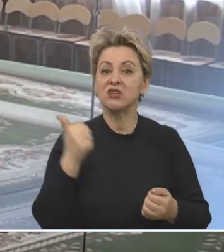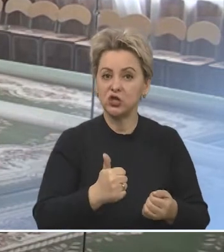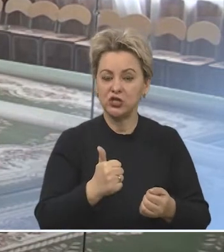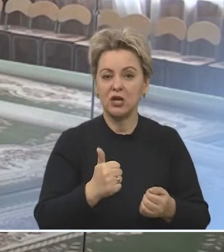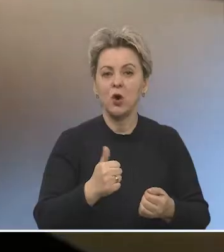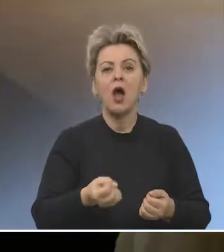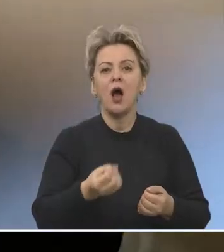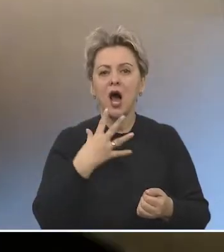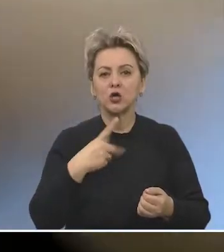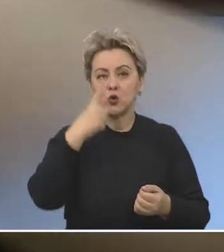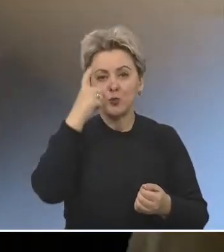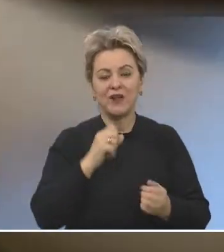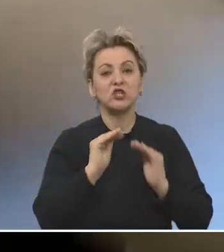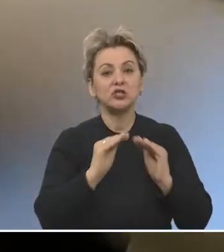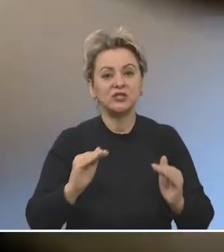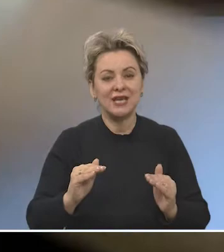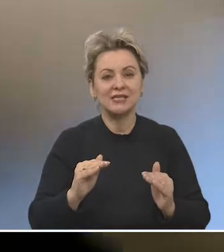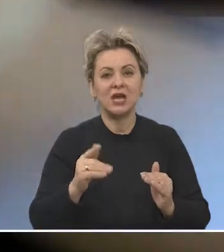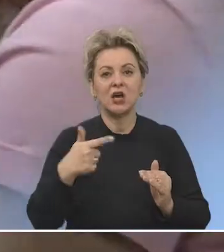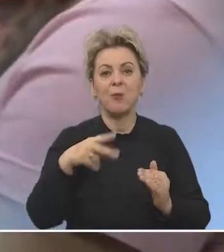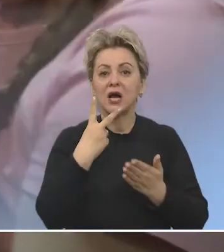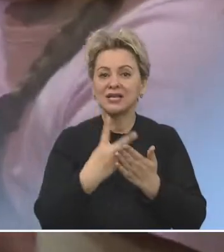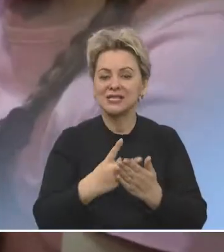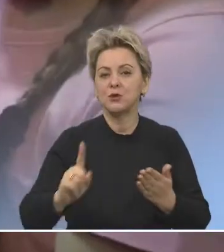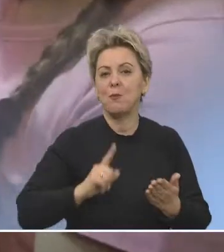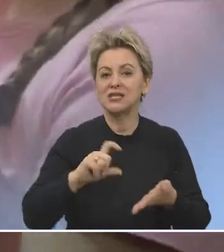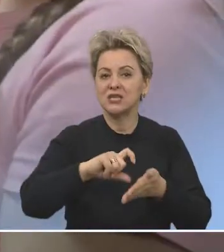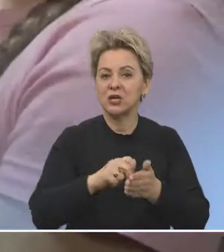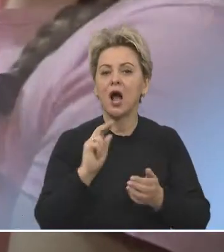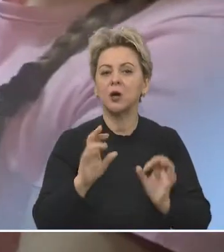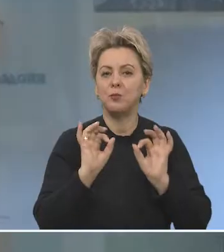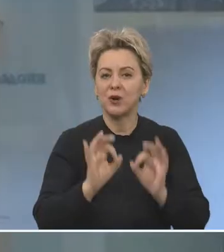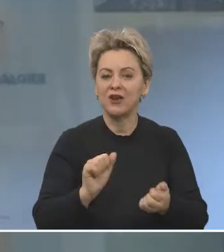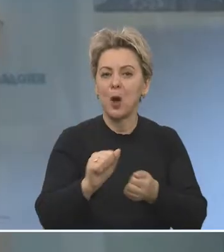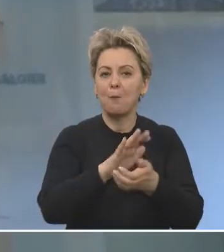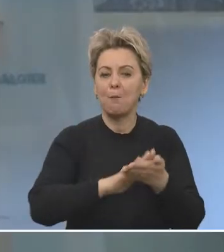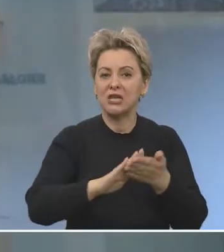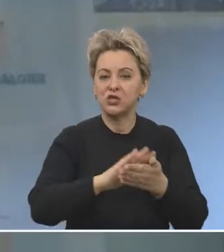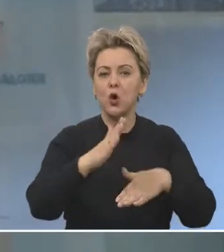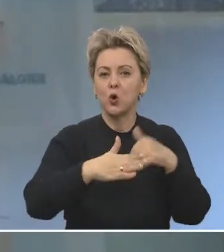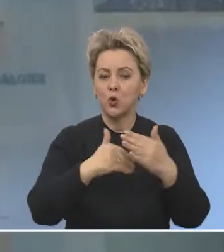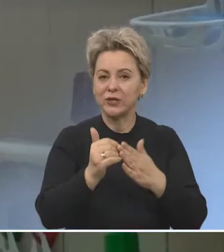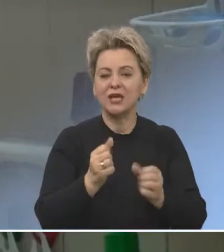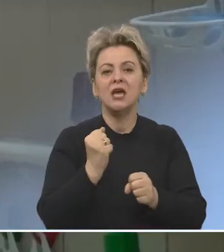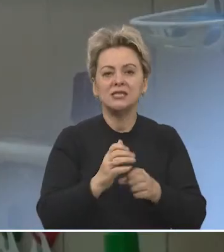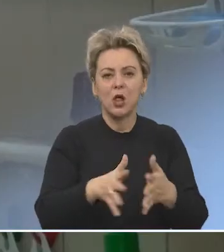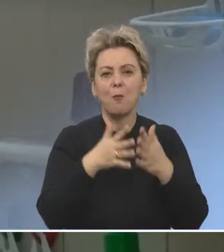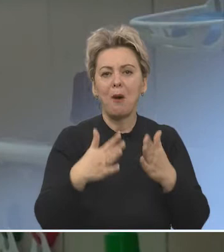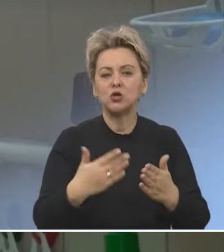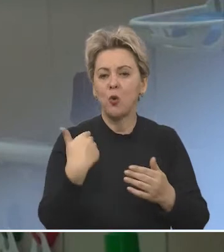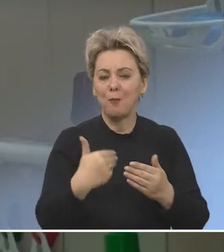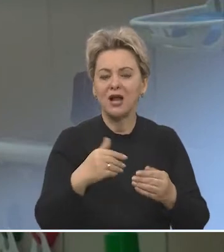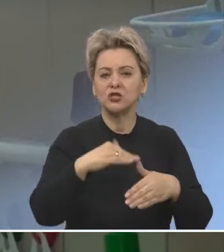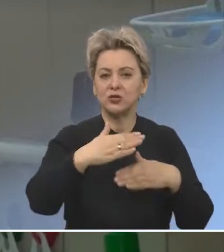раз в неделю. Хорошо проинформированы дети и даже готовы показать мастер-класс, как правильно мыть руки. Делаем